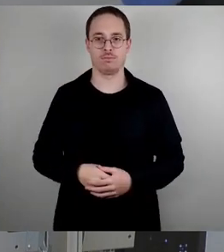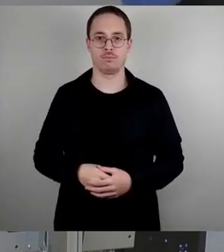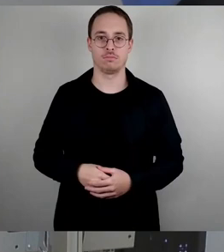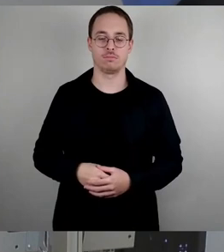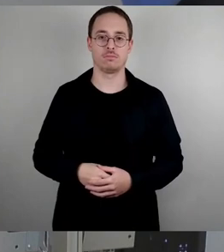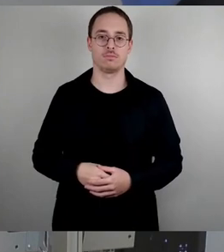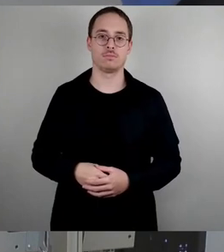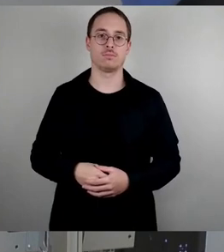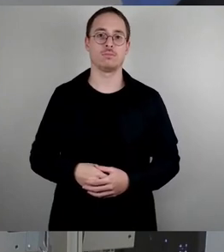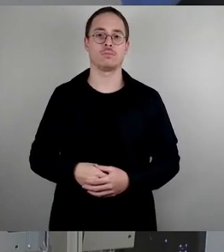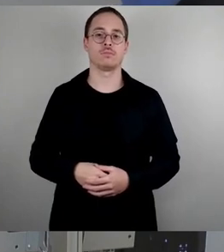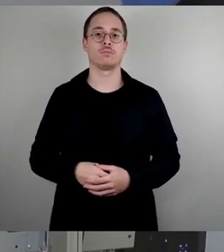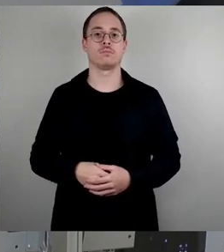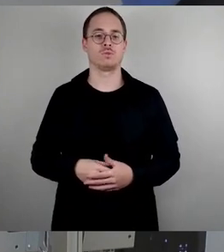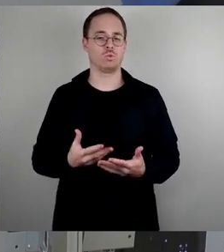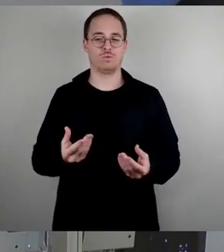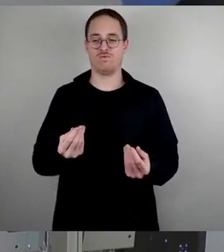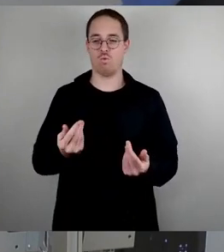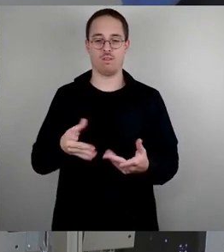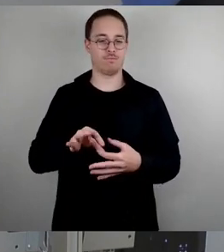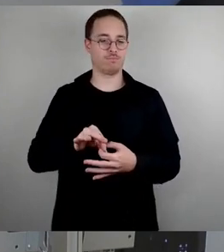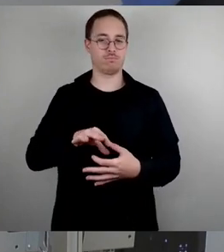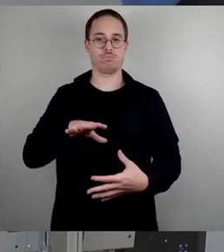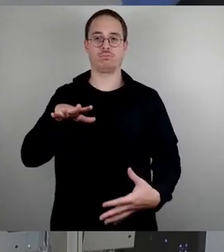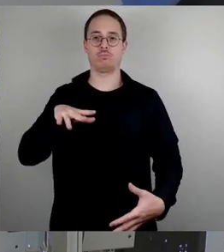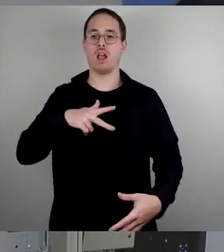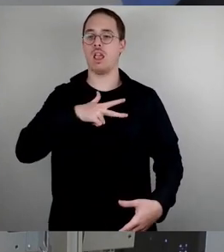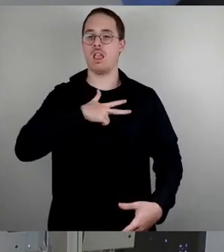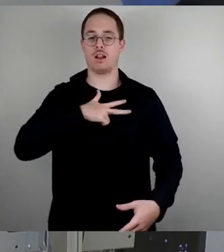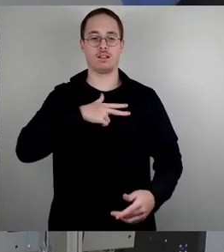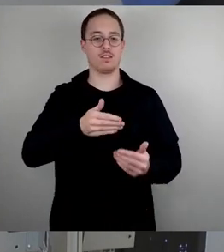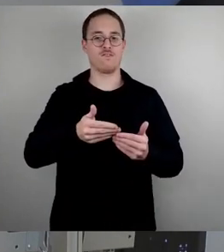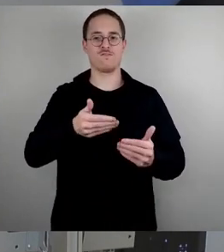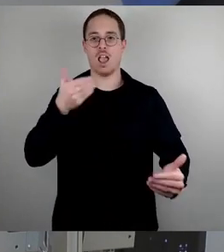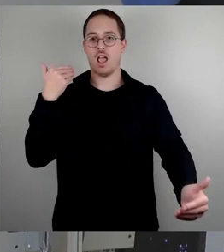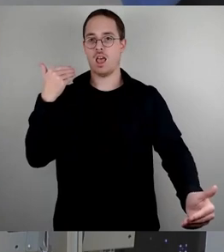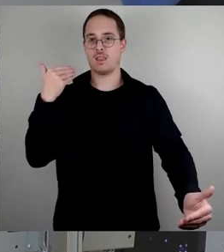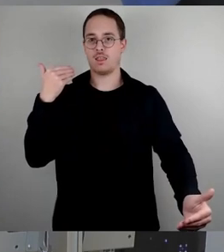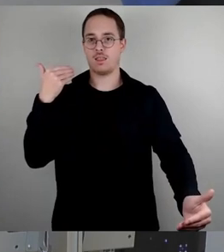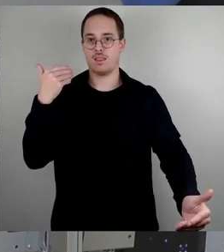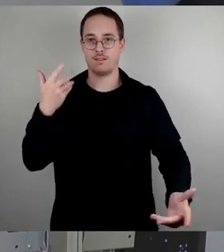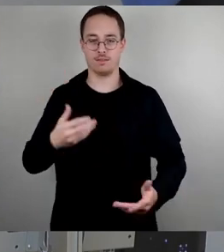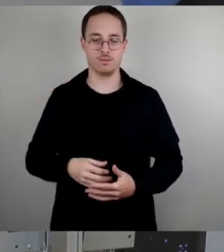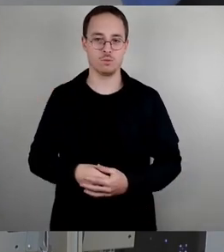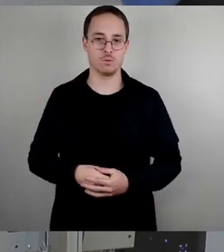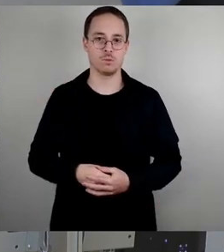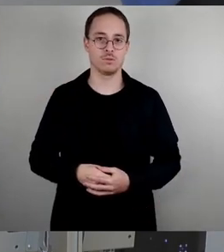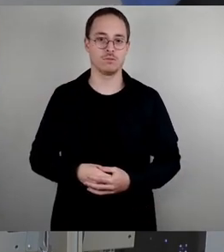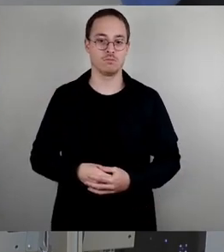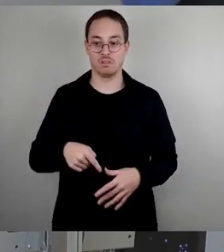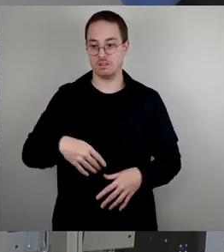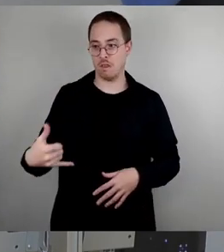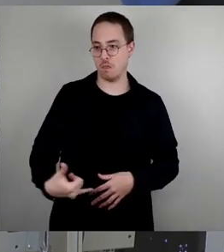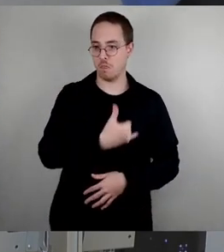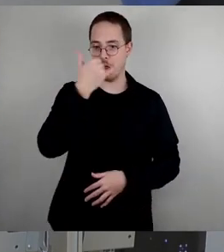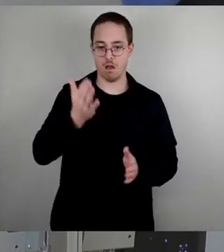abgehoben wird hier wörtlich von einer Ausgabenermächtigung gesprochen und das gleich mal für das ganze Jahr und in voller Höhe,